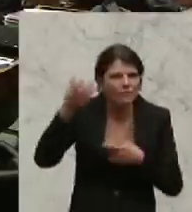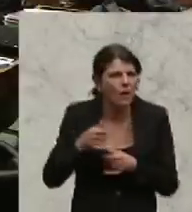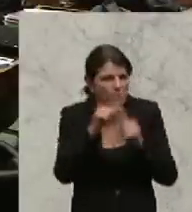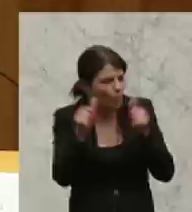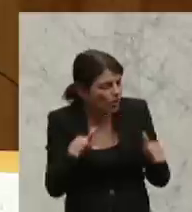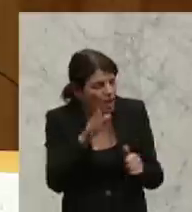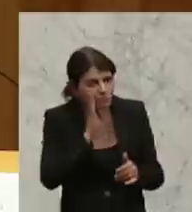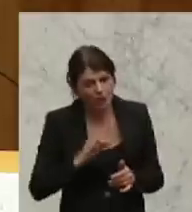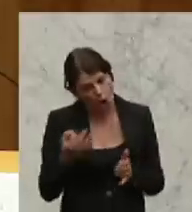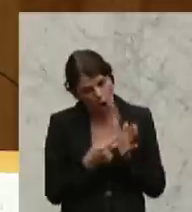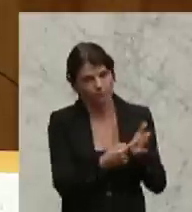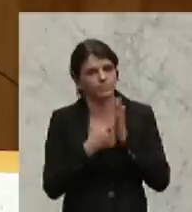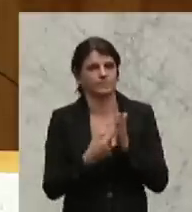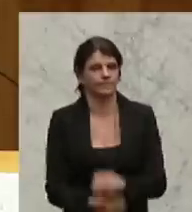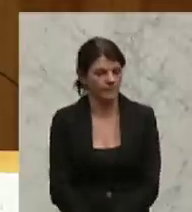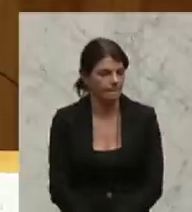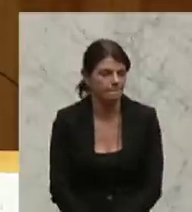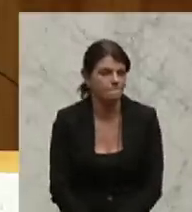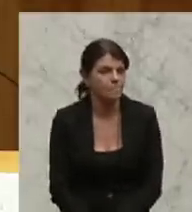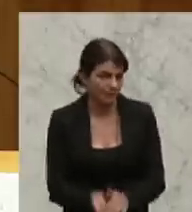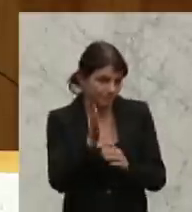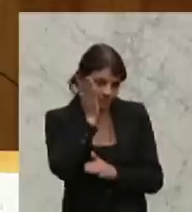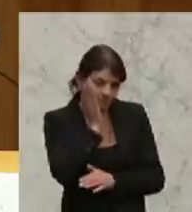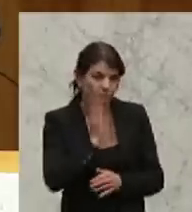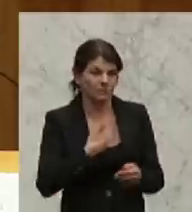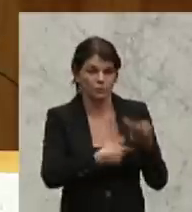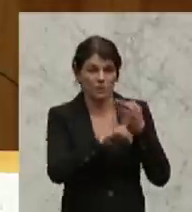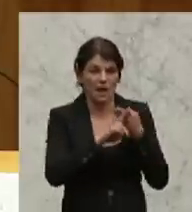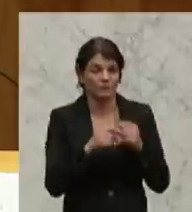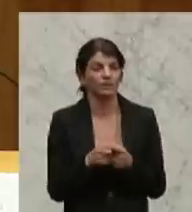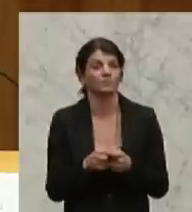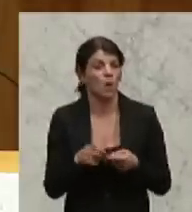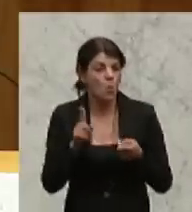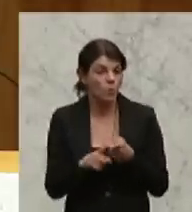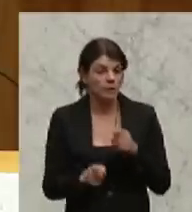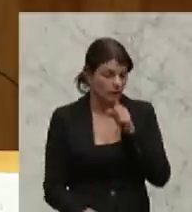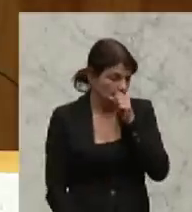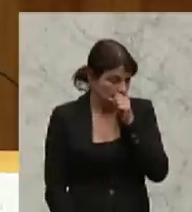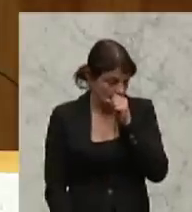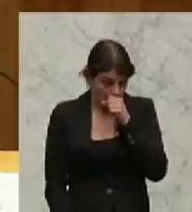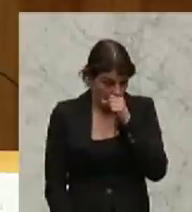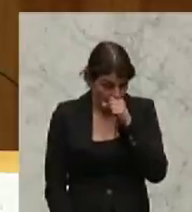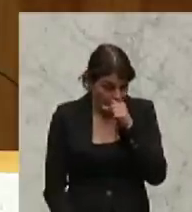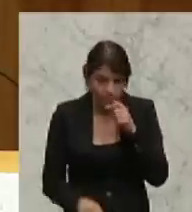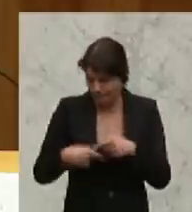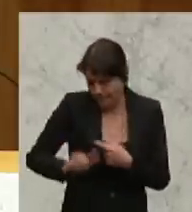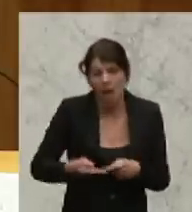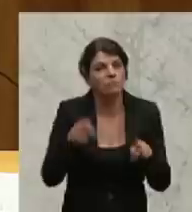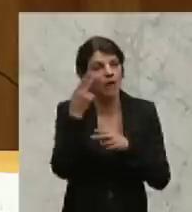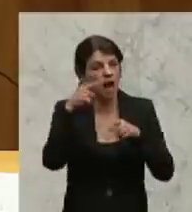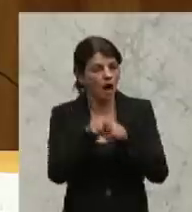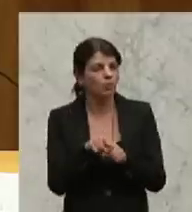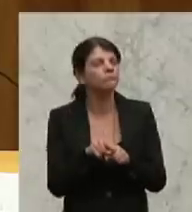heute hier auch beantworten. Und in letzter Konsequenz, in letzter Konsequenz hat diese